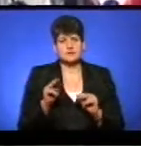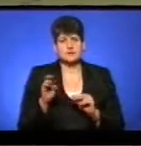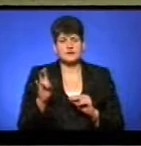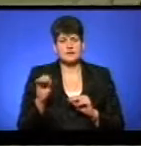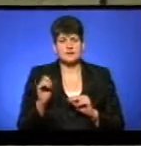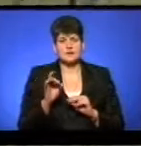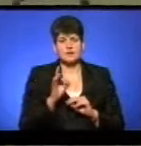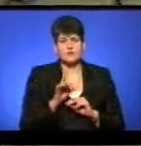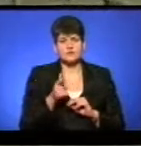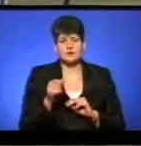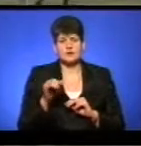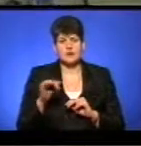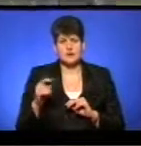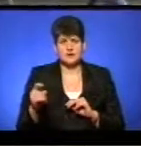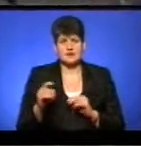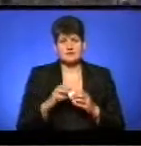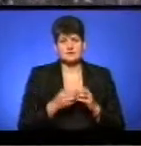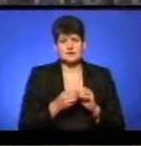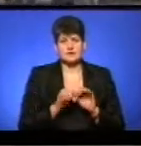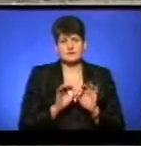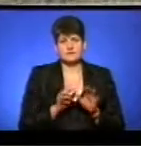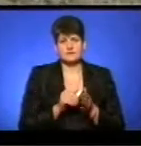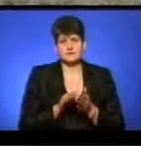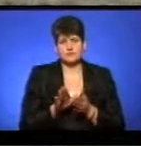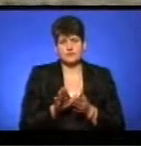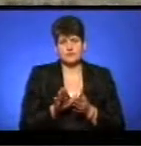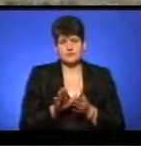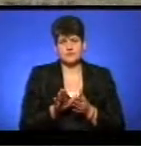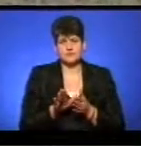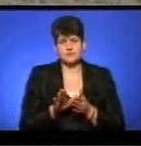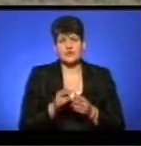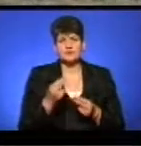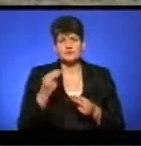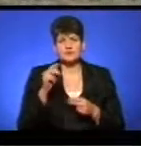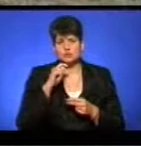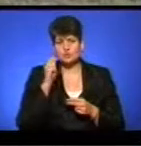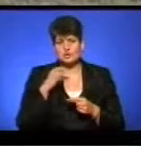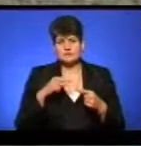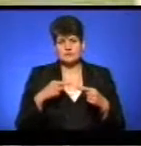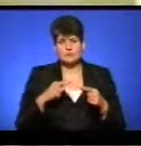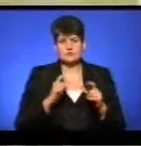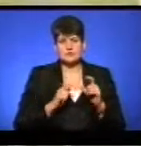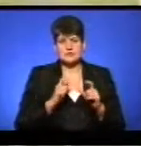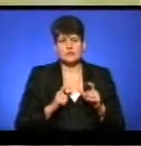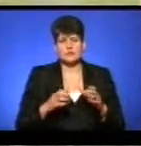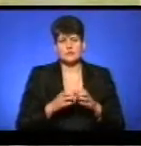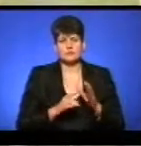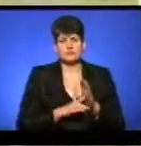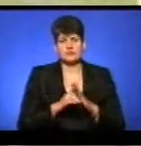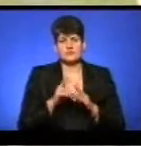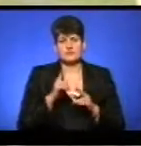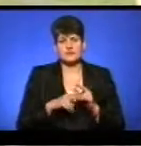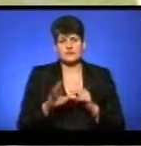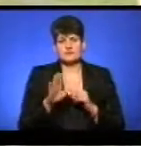Роман Гах результат матчу коментувати відмовився. Зазначу, чемпіонат України з футболу серед студентських команд стартував наприкінці